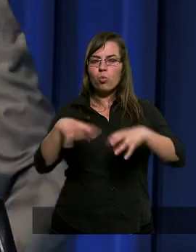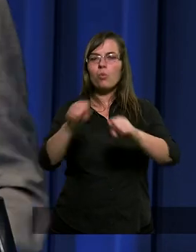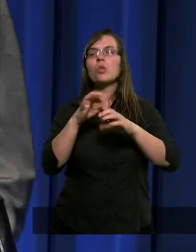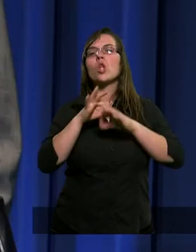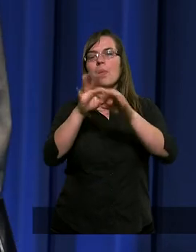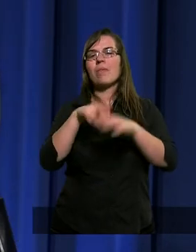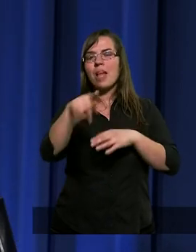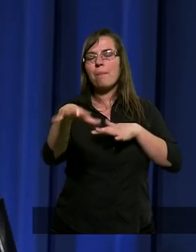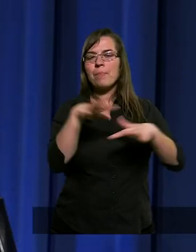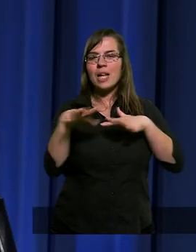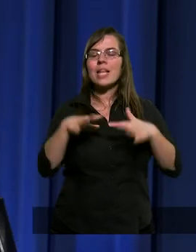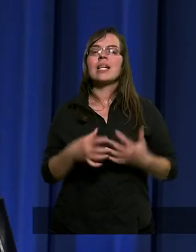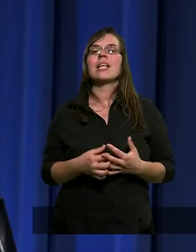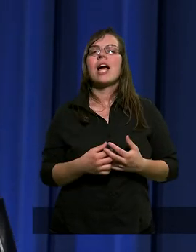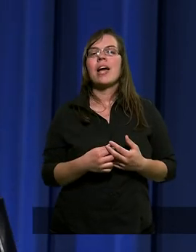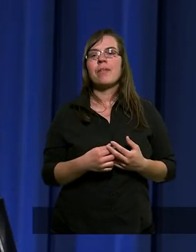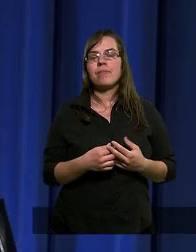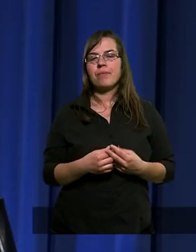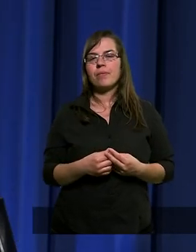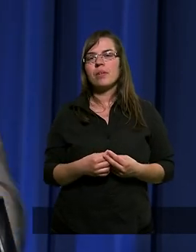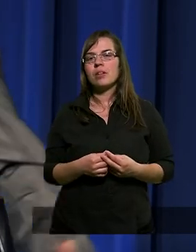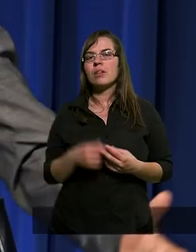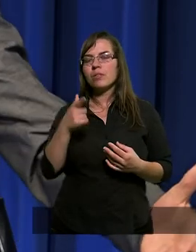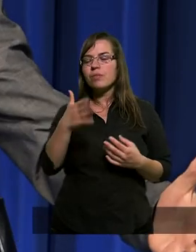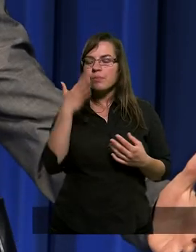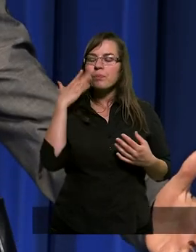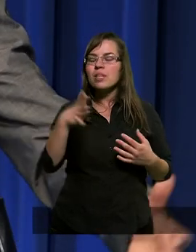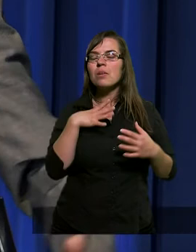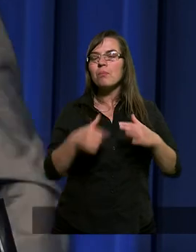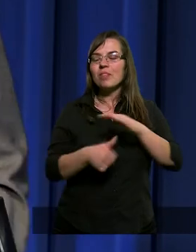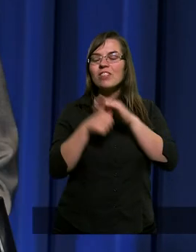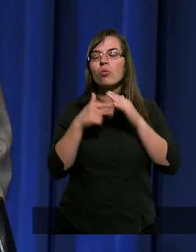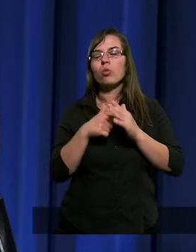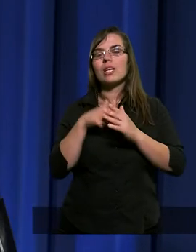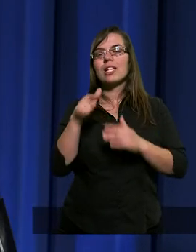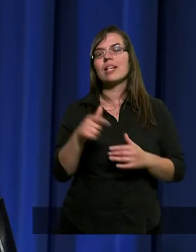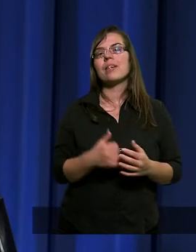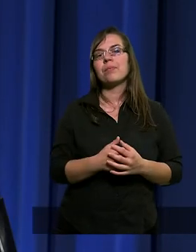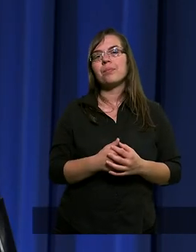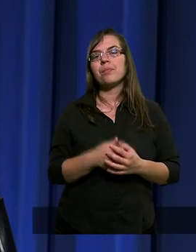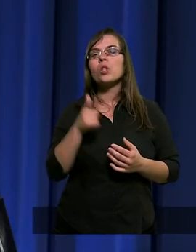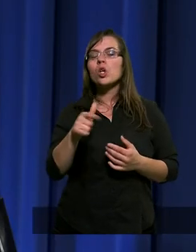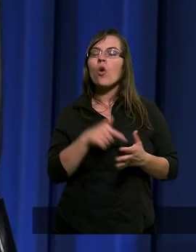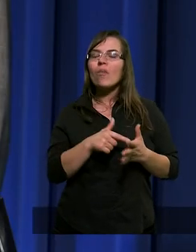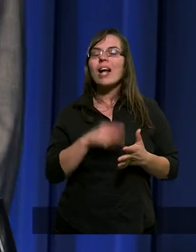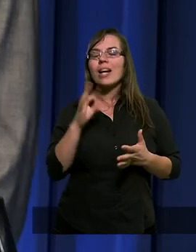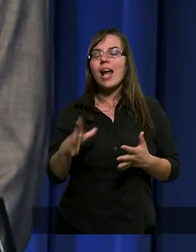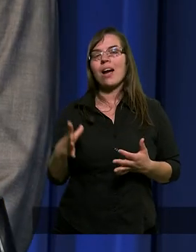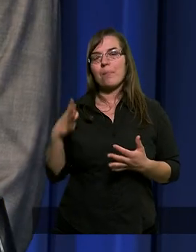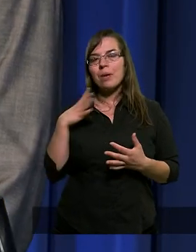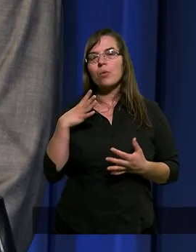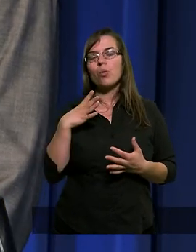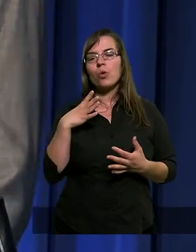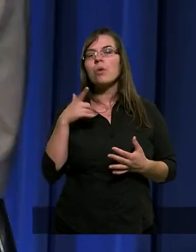prowadził tam na miejsce stracy, a wśród nich byli przywódcy i to właśnie było.